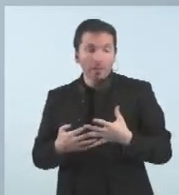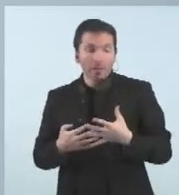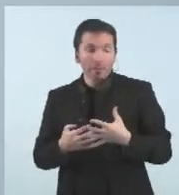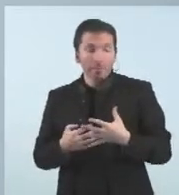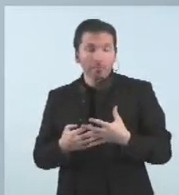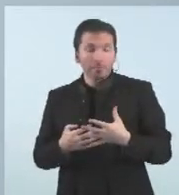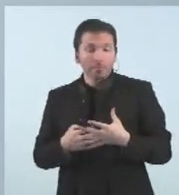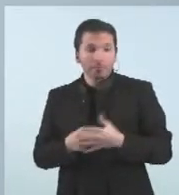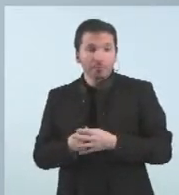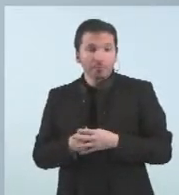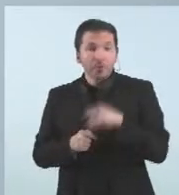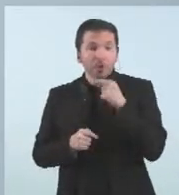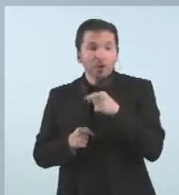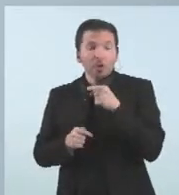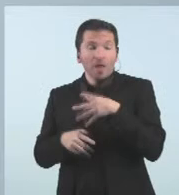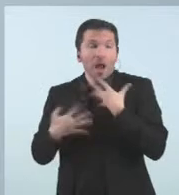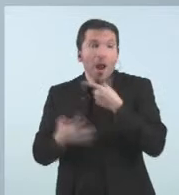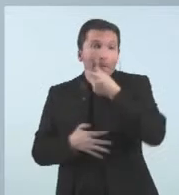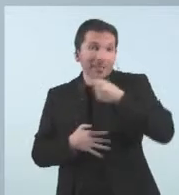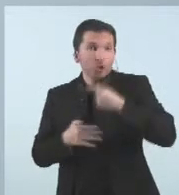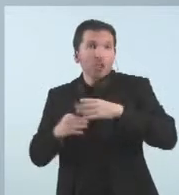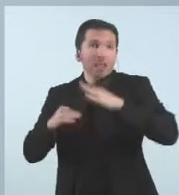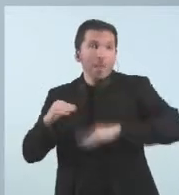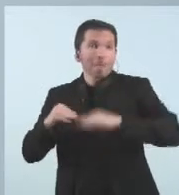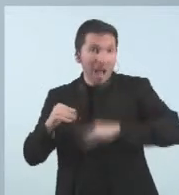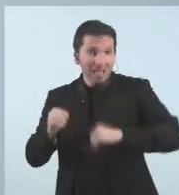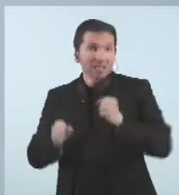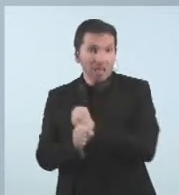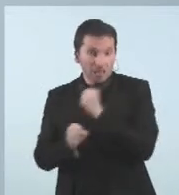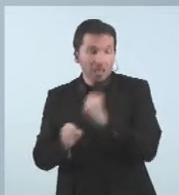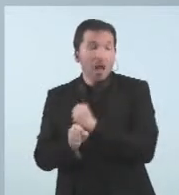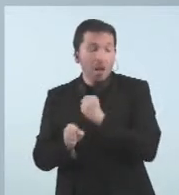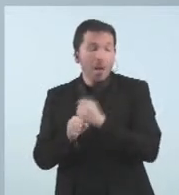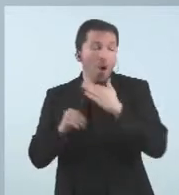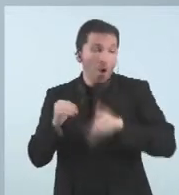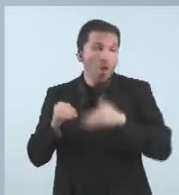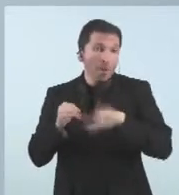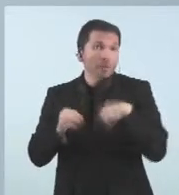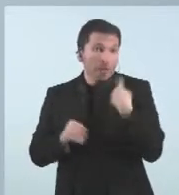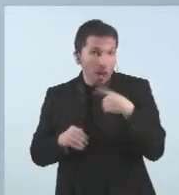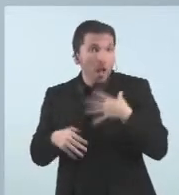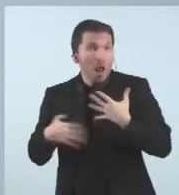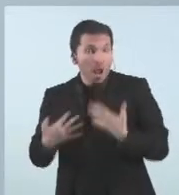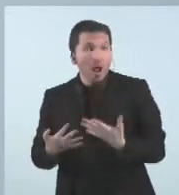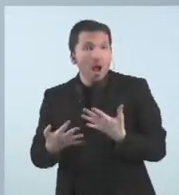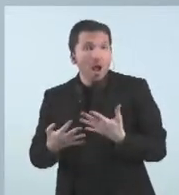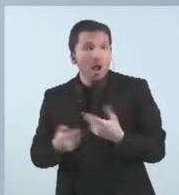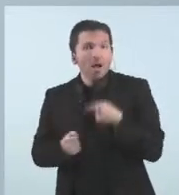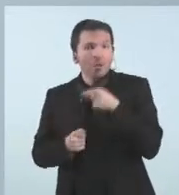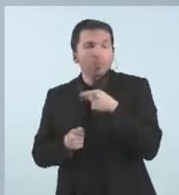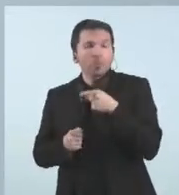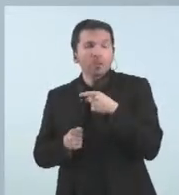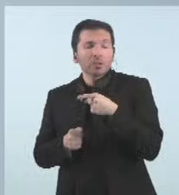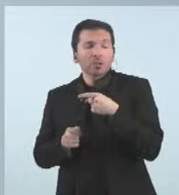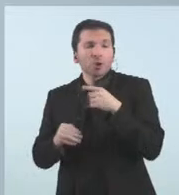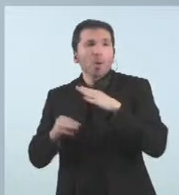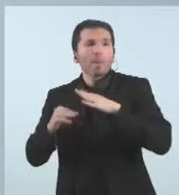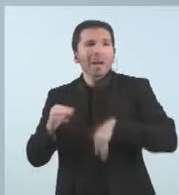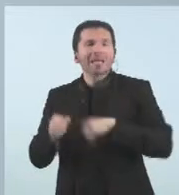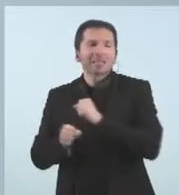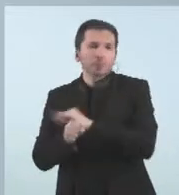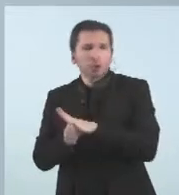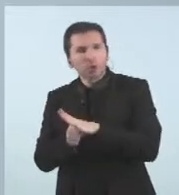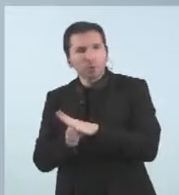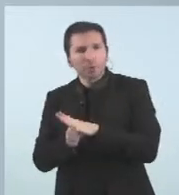que aquestes baixes que tenim ara en aquests moments doncs pugessin en un les baixes per Covid en lloc de ser dels 6